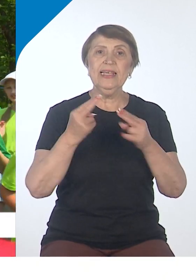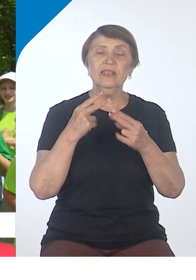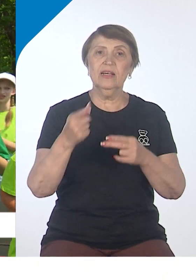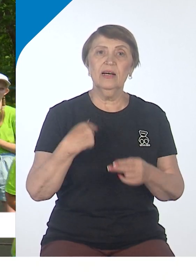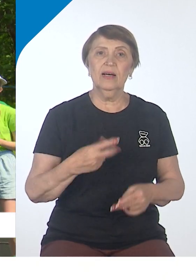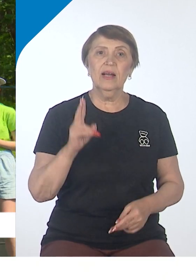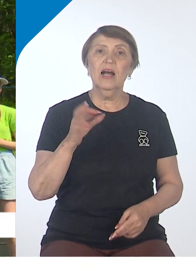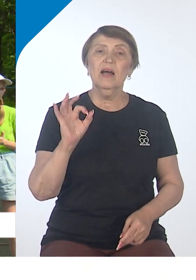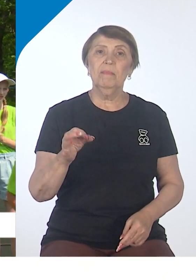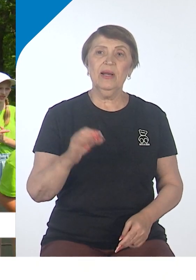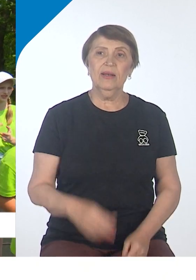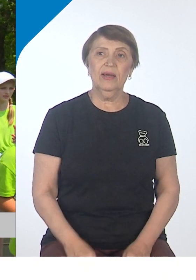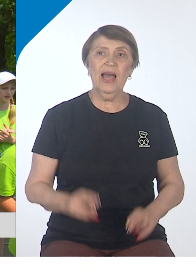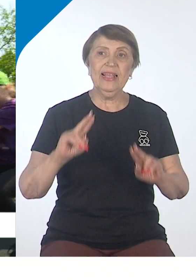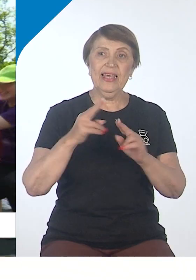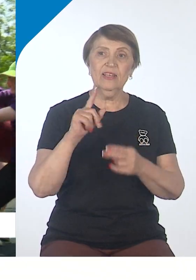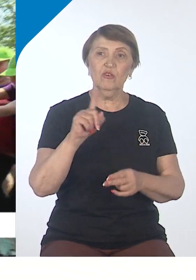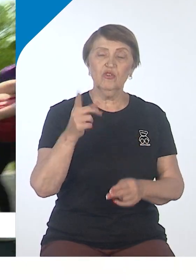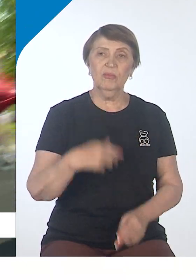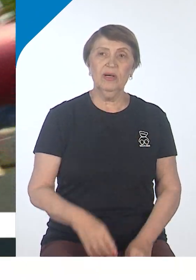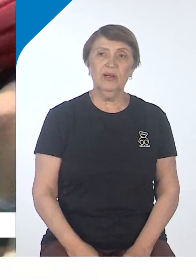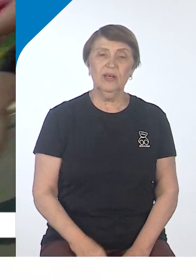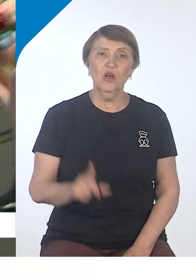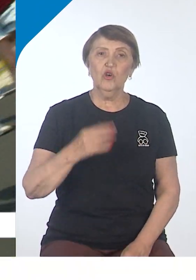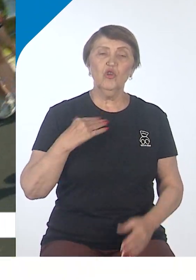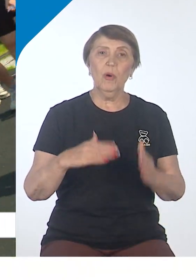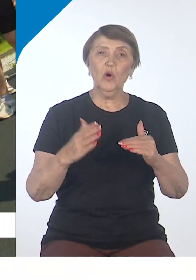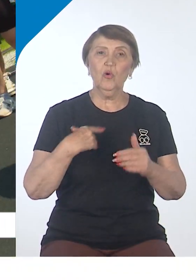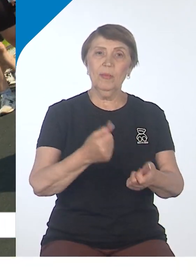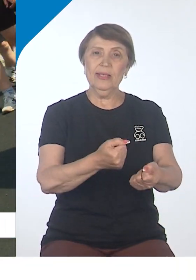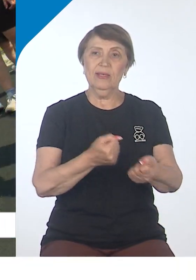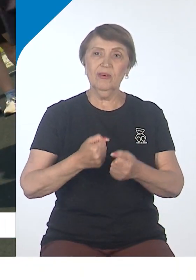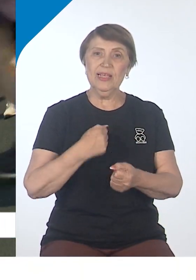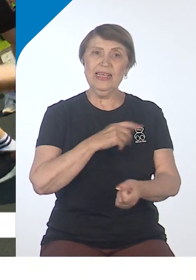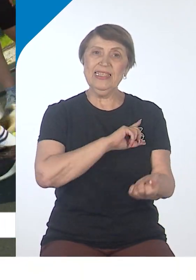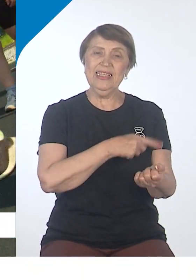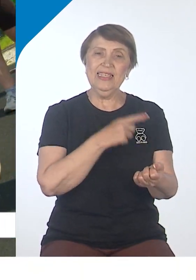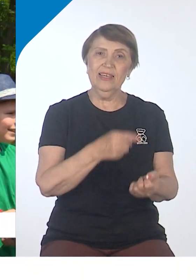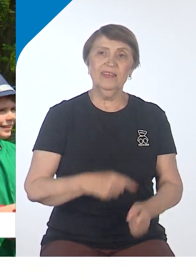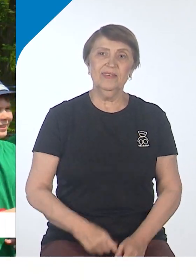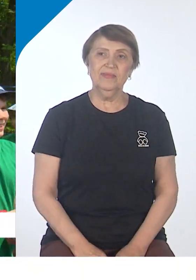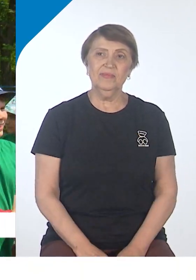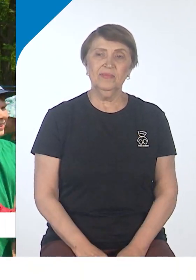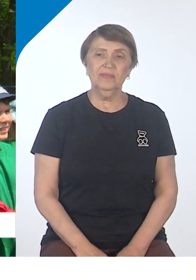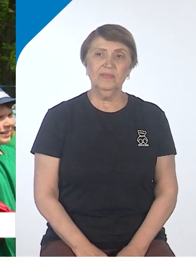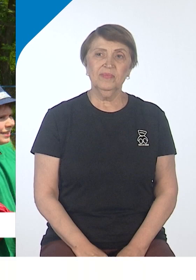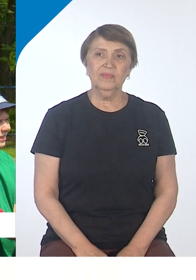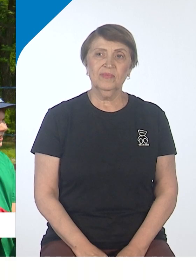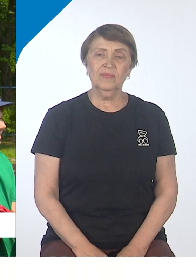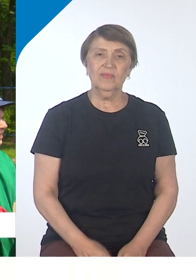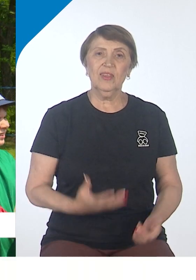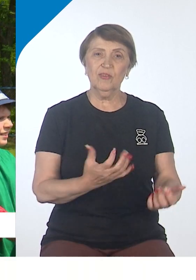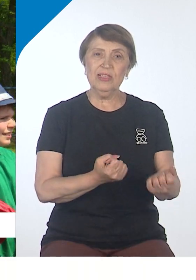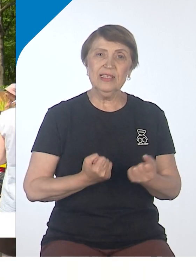Ну, техника заключается в том, чтобы рывками тянуть сосиску на нас. Главный секрет победы в команде, складывая